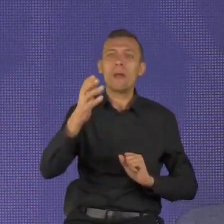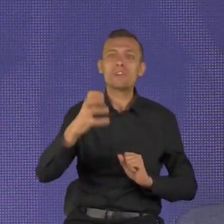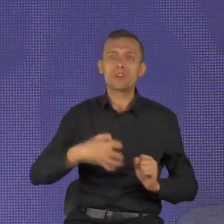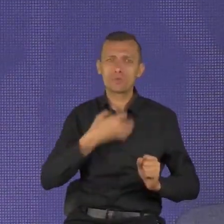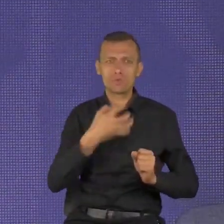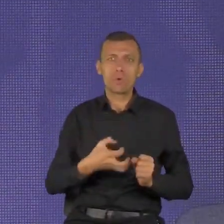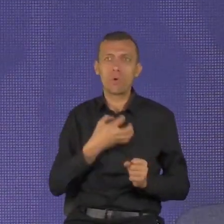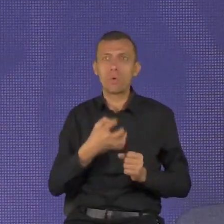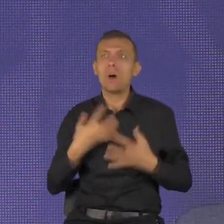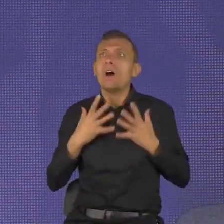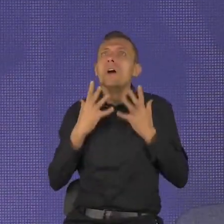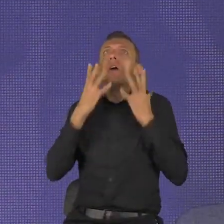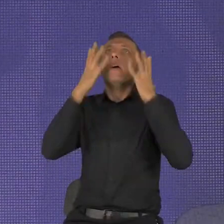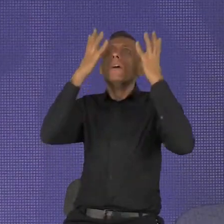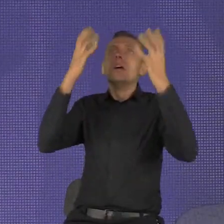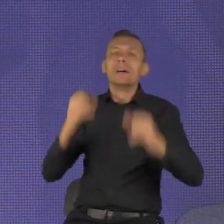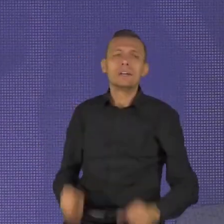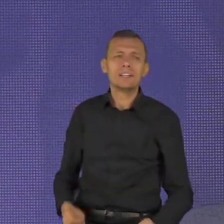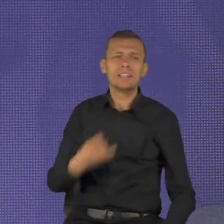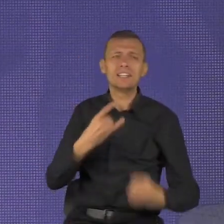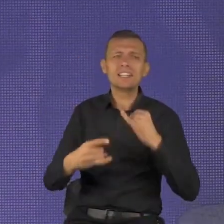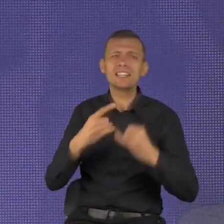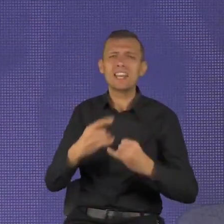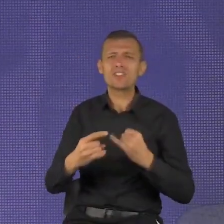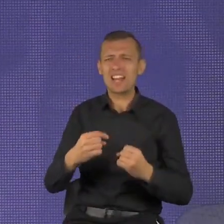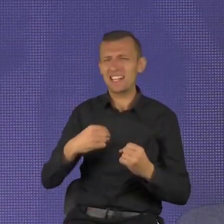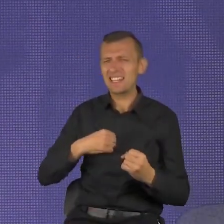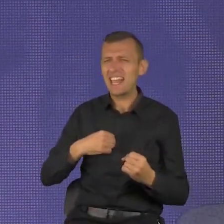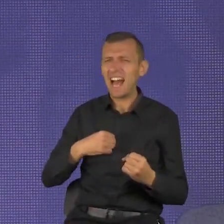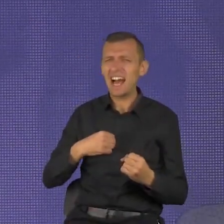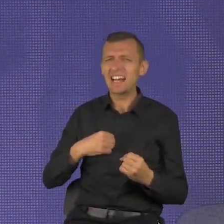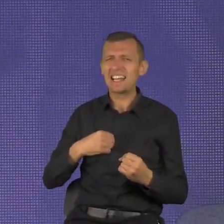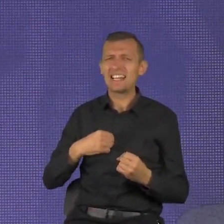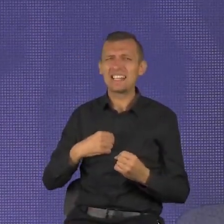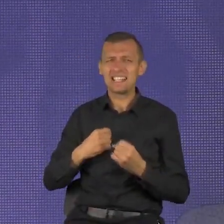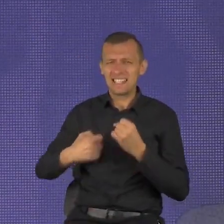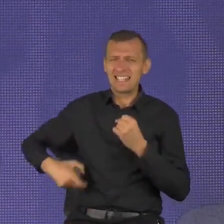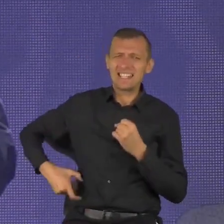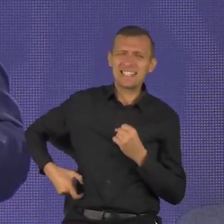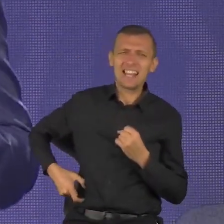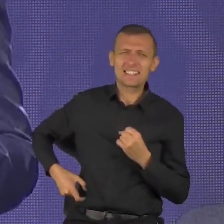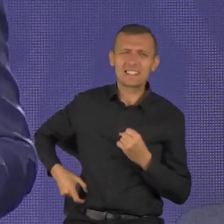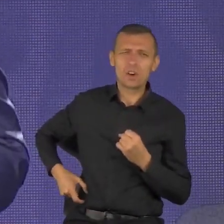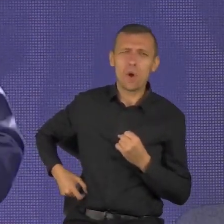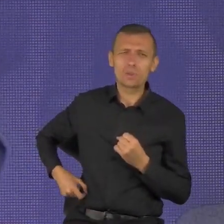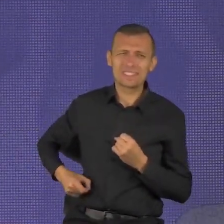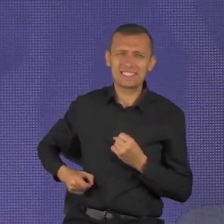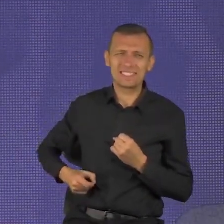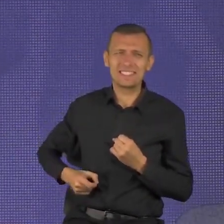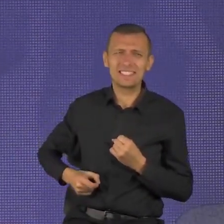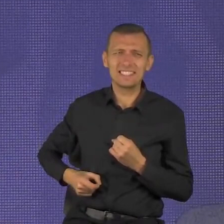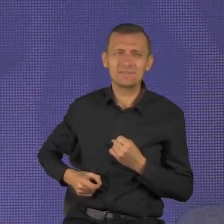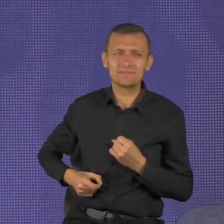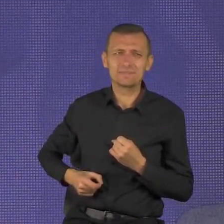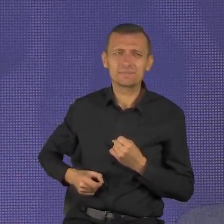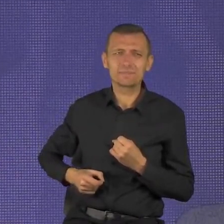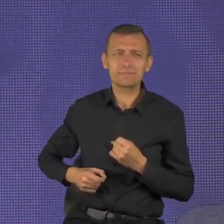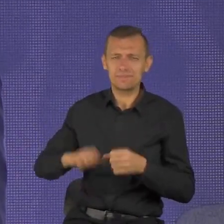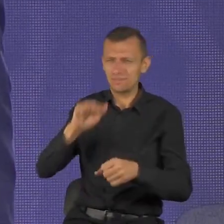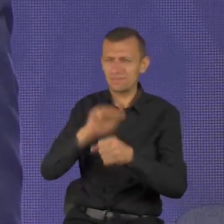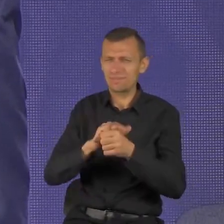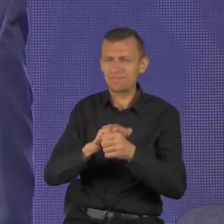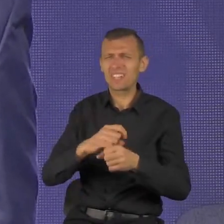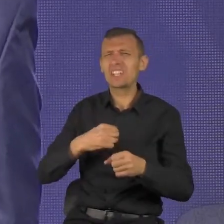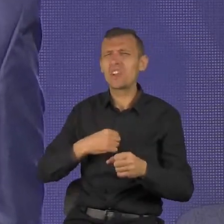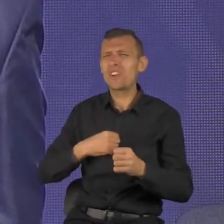kiedy jestem zły, to oznacza, że z kimś się porównywałem. Kiedy się porównuję, nie jestem wówczas zadowolony, a kiedy